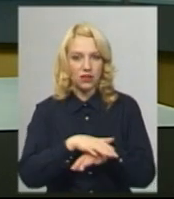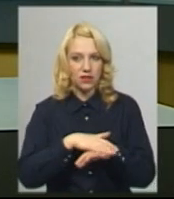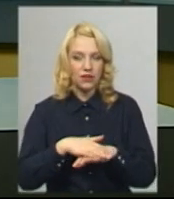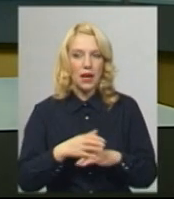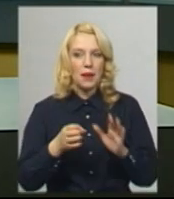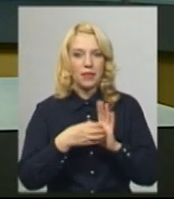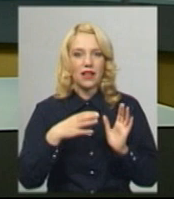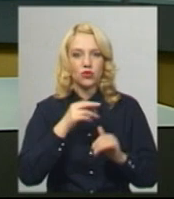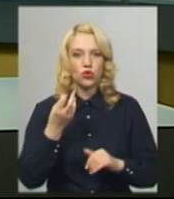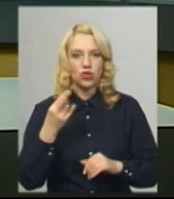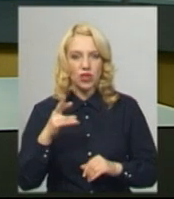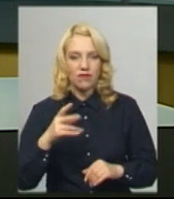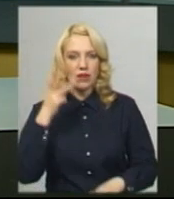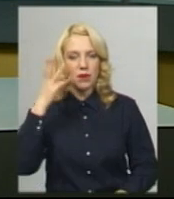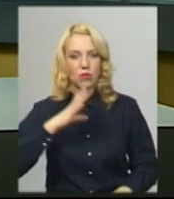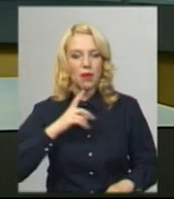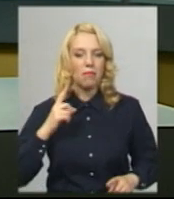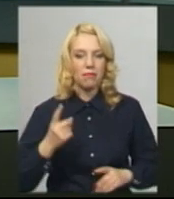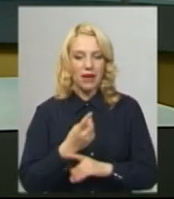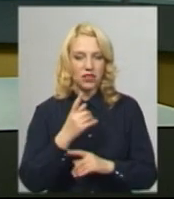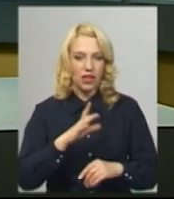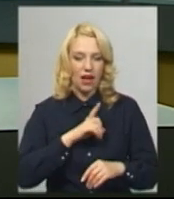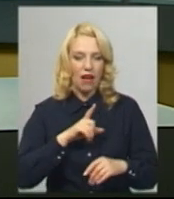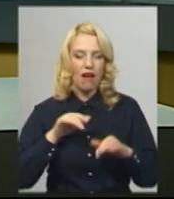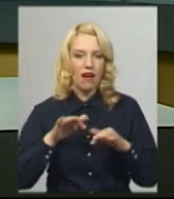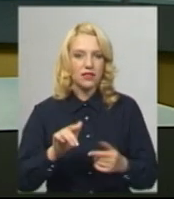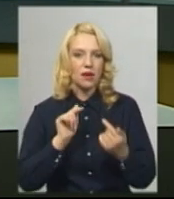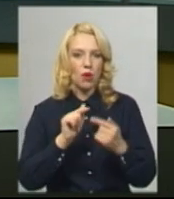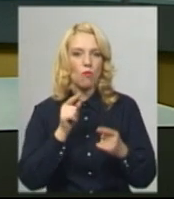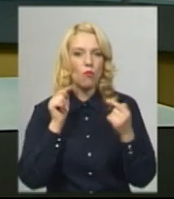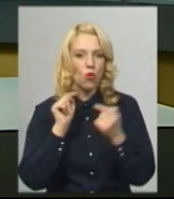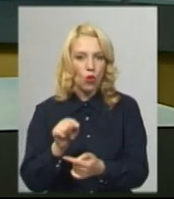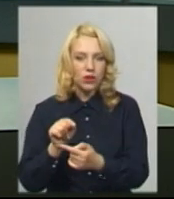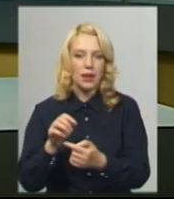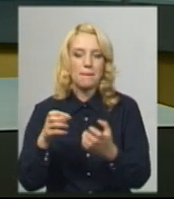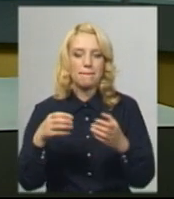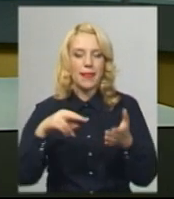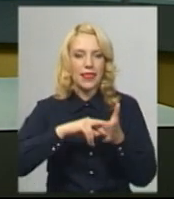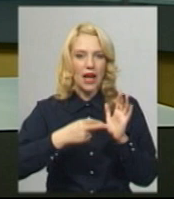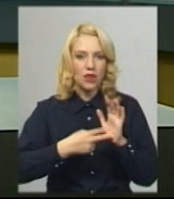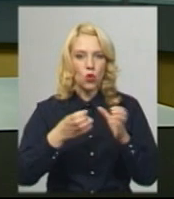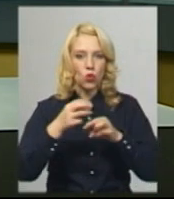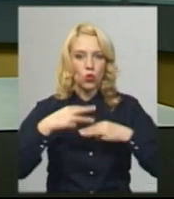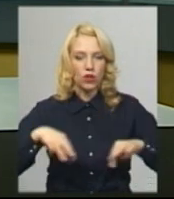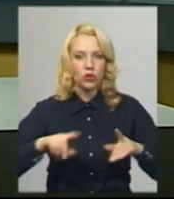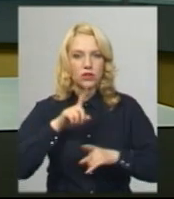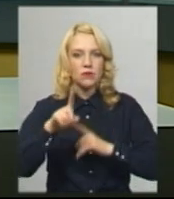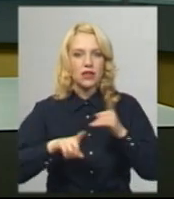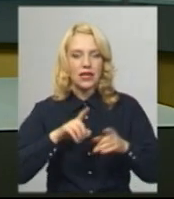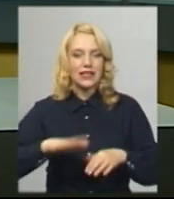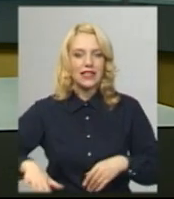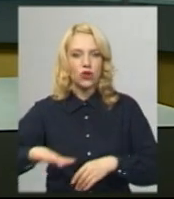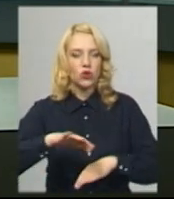15 червня у Хмельницькому відбулася перша така акція протесту проти урядового плану «Змінити межі територіальних одиниць». Наші